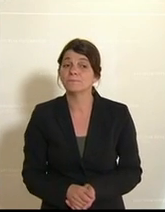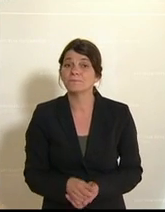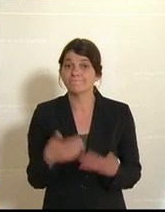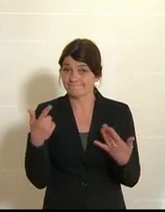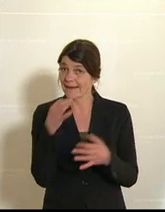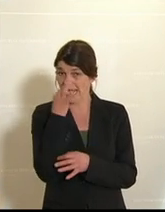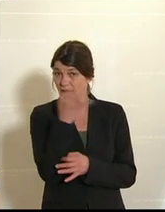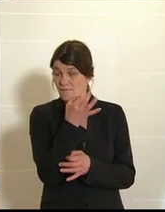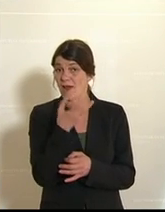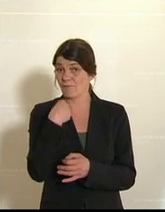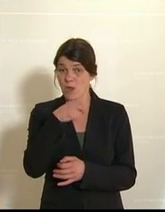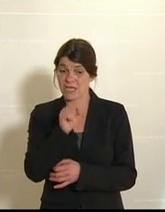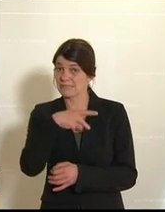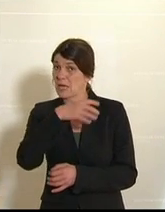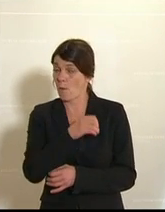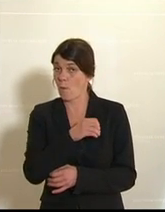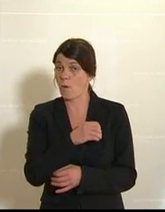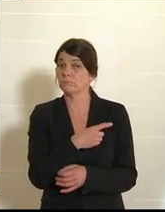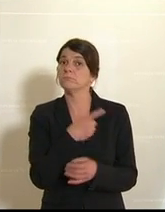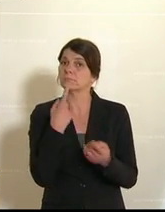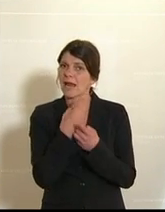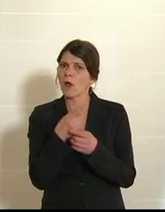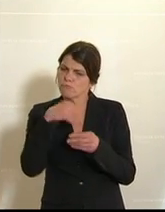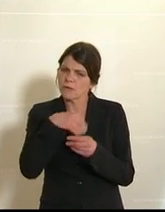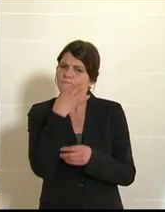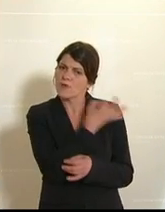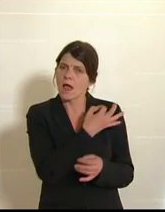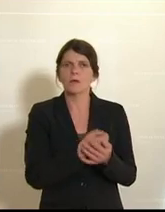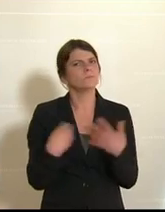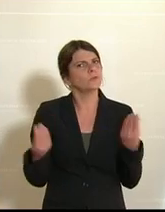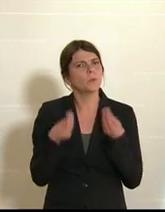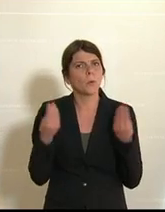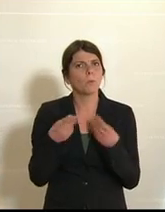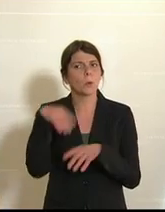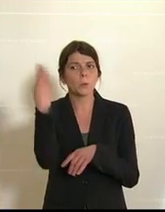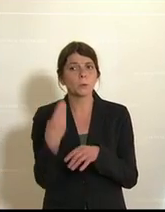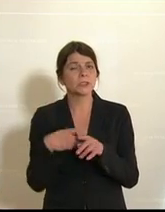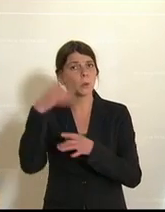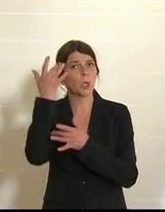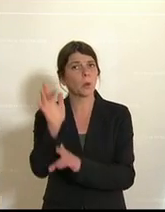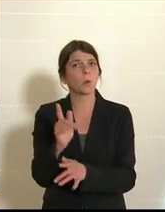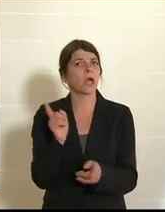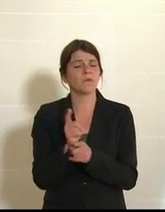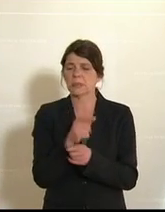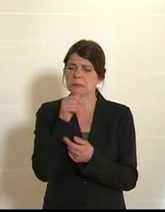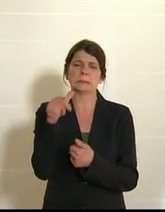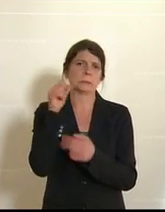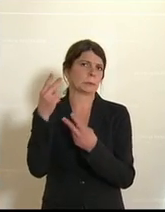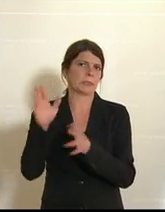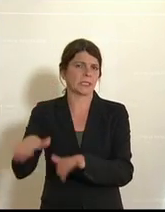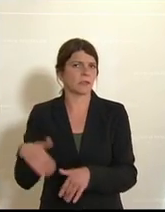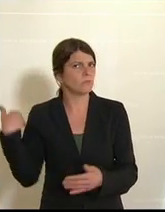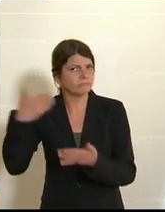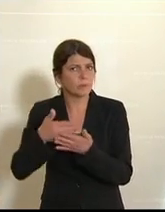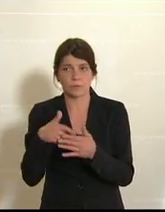dieser Anfrage der SPÖ wird ja nachgefragt, warum der Kunst und Kultur keine oder zu wenig Bedeutung zugemessen